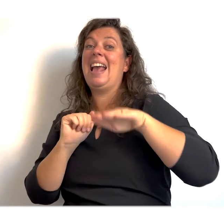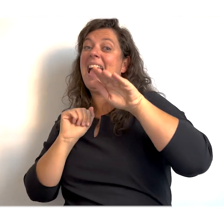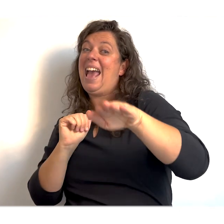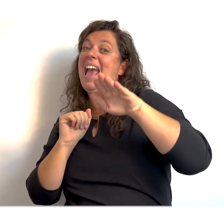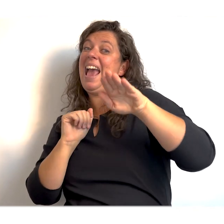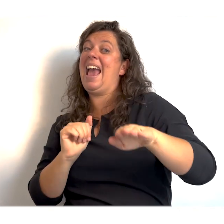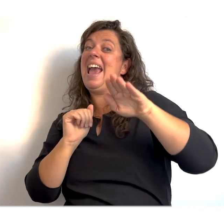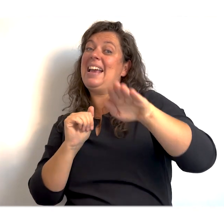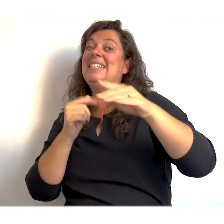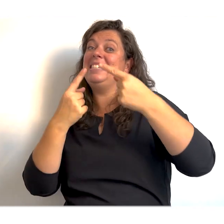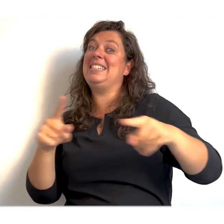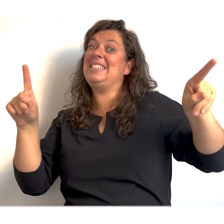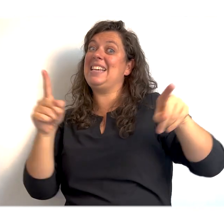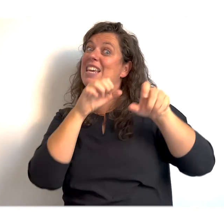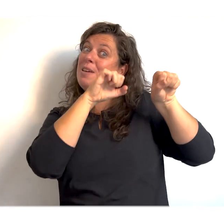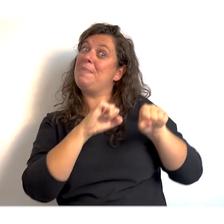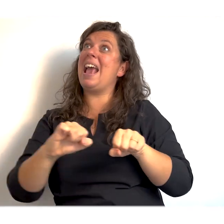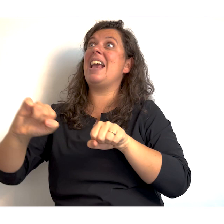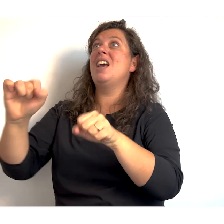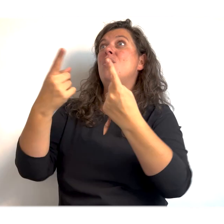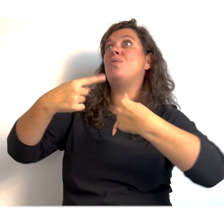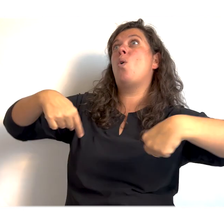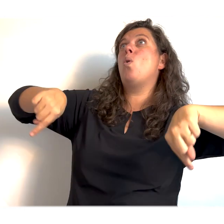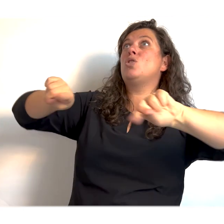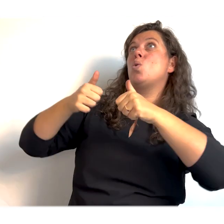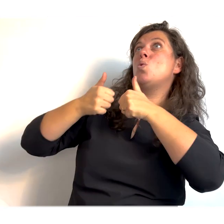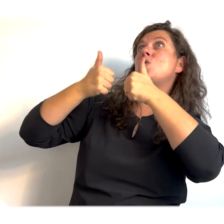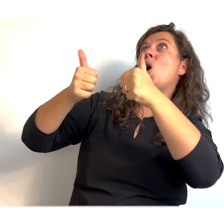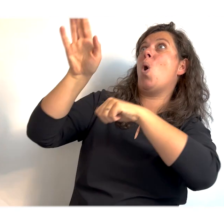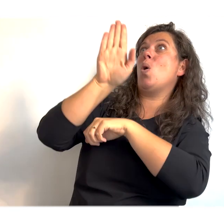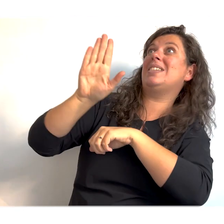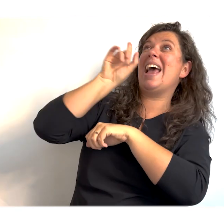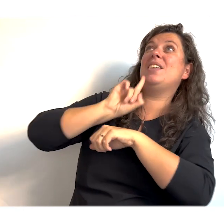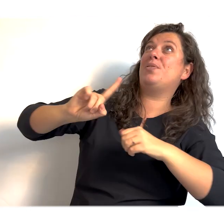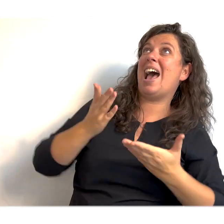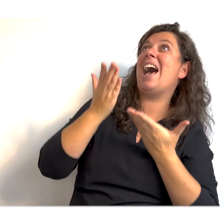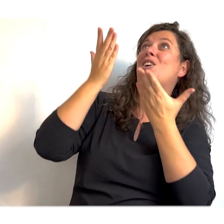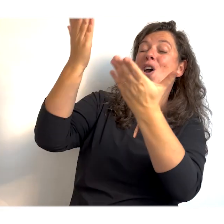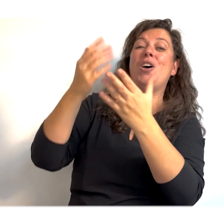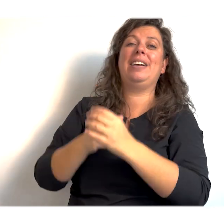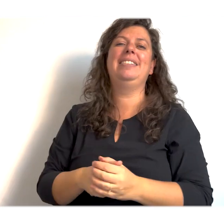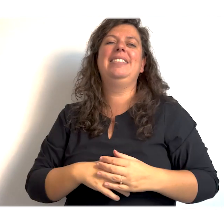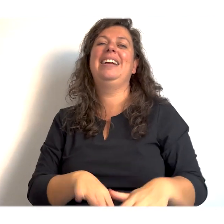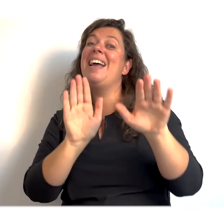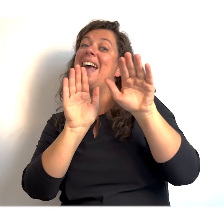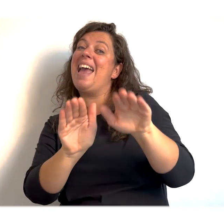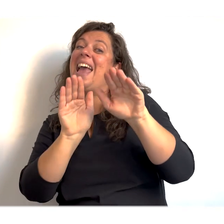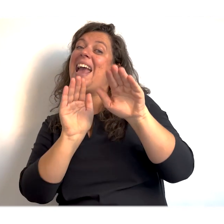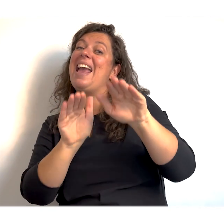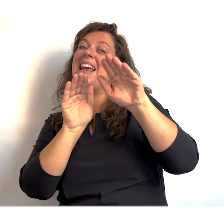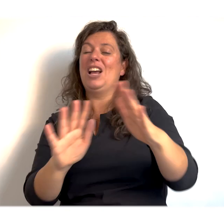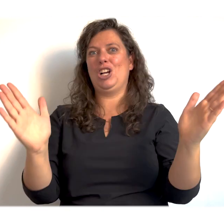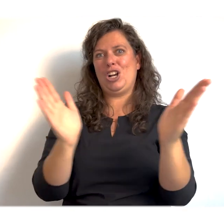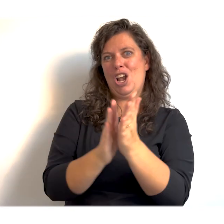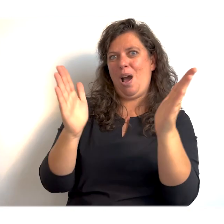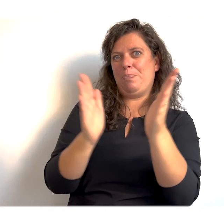Hey, zing je mee voor onze goede God en Vader. Hey,